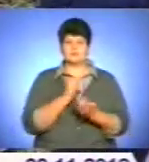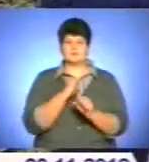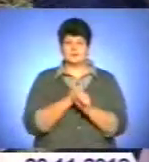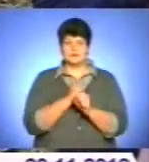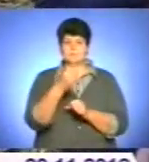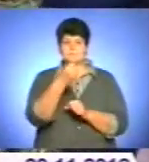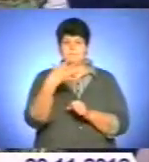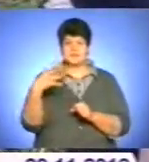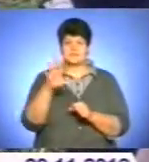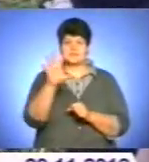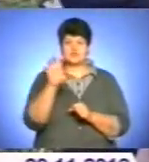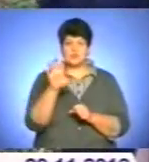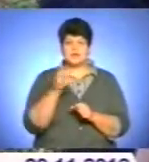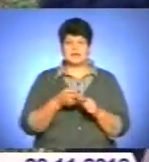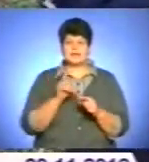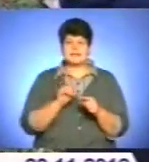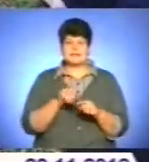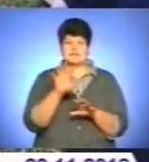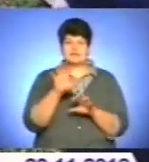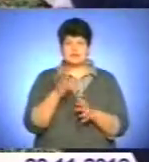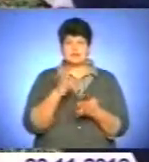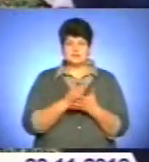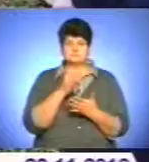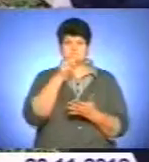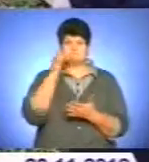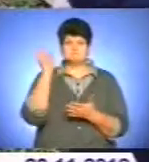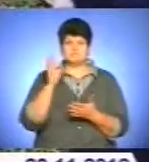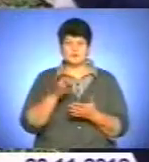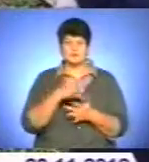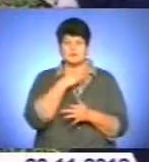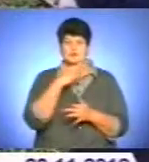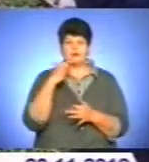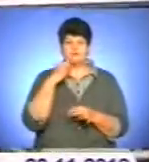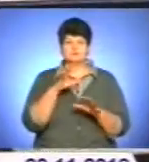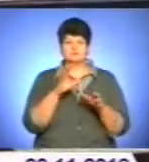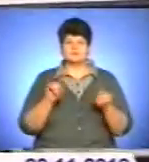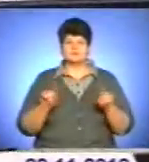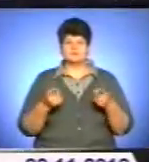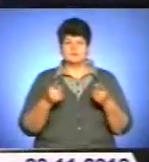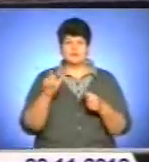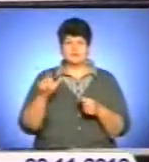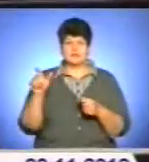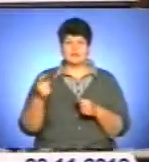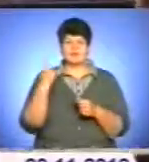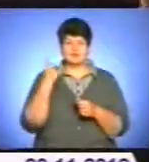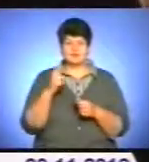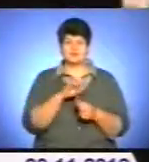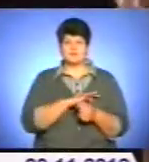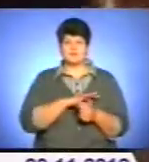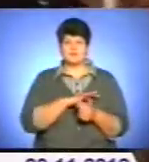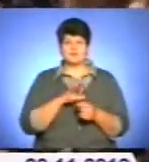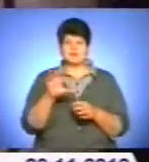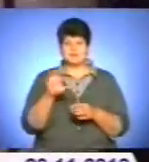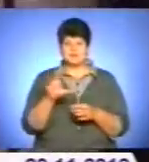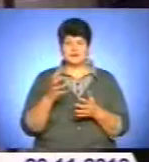15 собак. Усі тварини дуже досвідчені. На їх рахунку не один затриманий злочинець. Так нещодавно один із вихованців центру допоміг